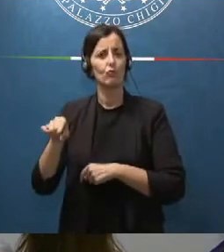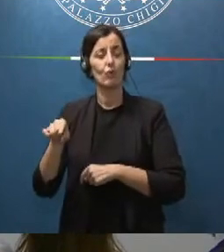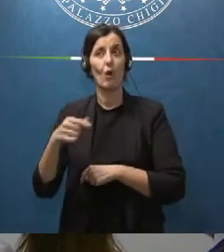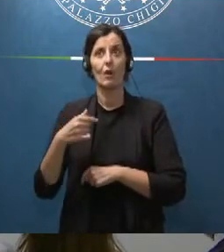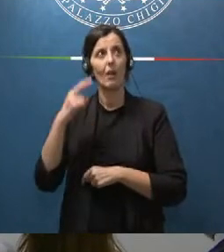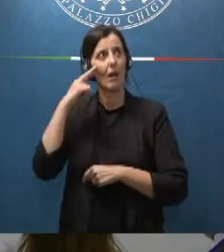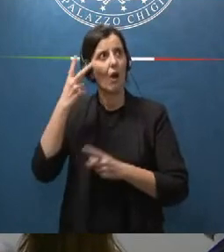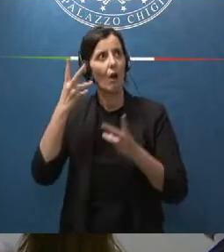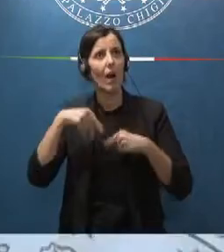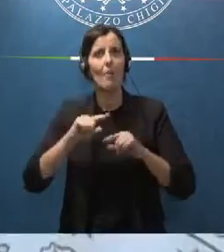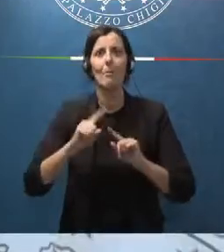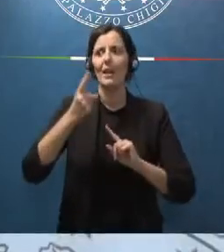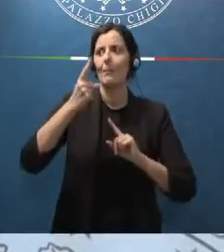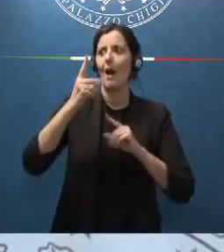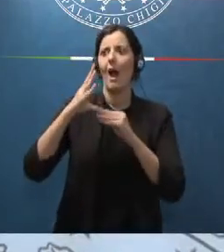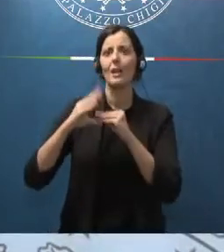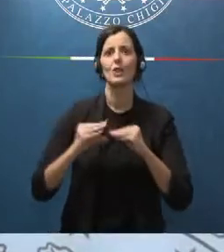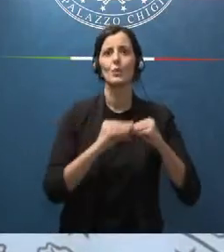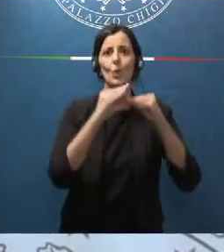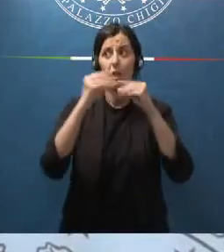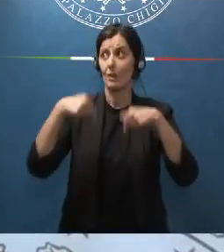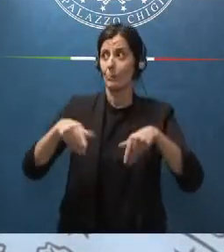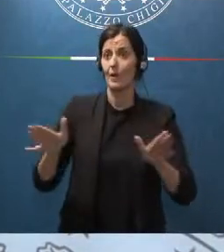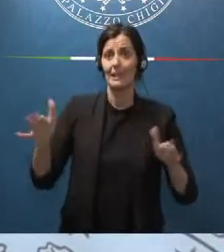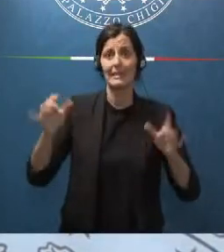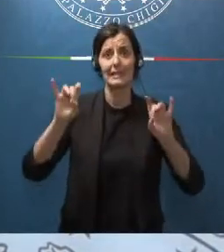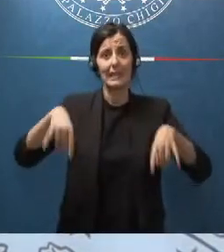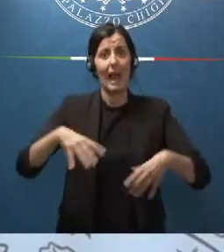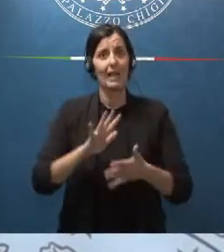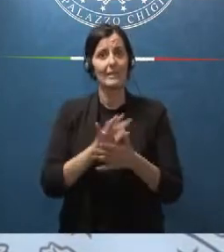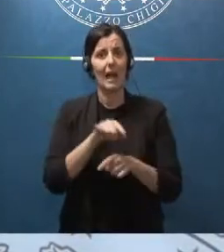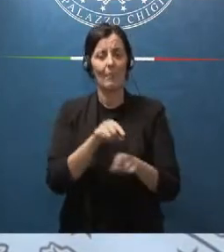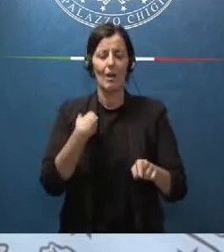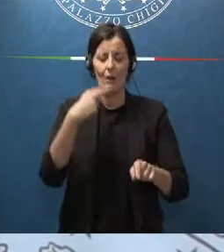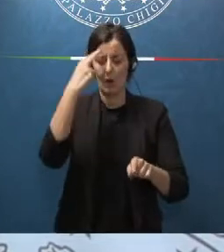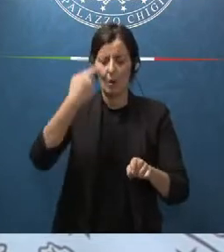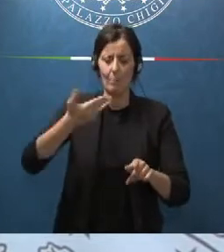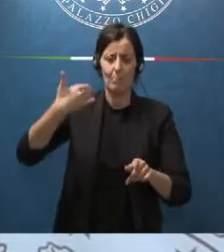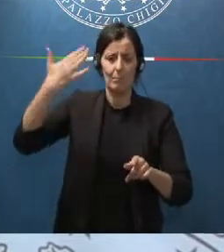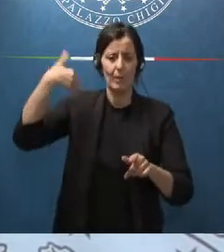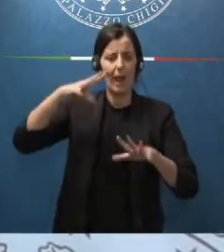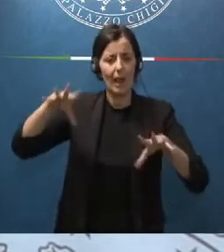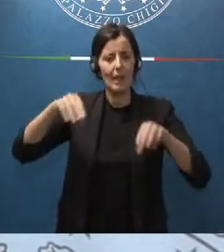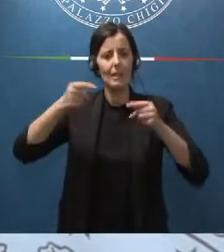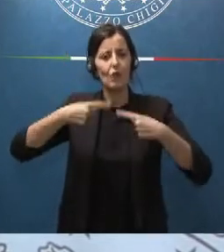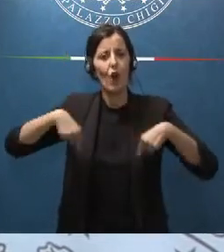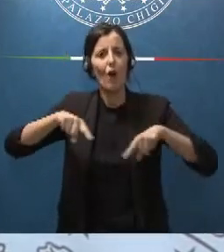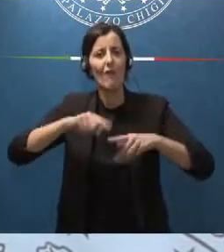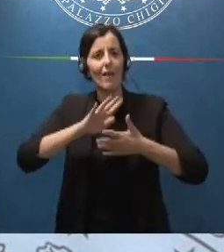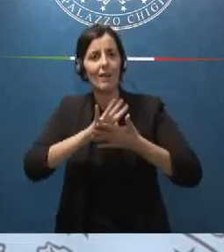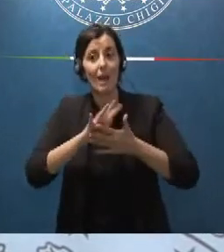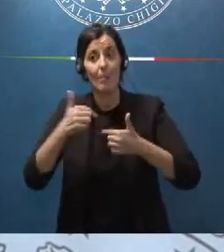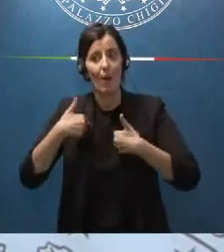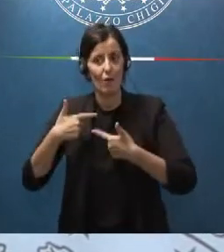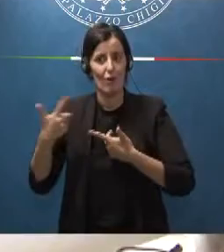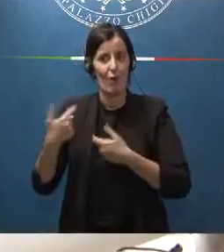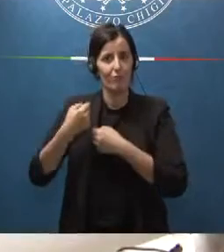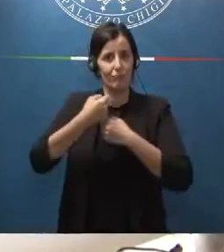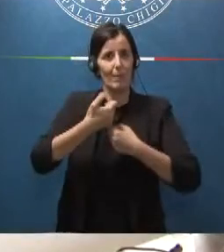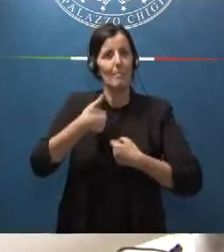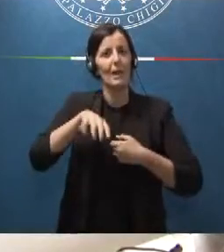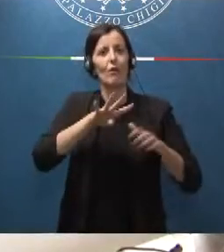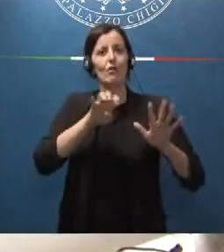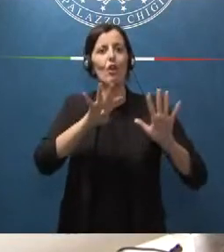ristrutturazione di questa sala stampa io ricordo le prime conferenze stampa ero portavoce qui nel 94